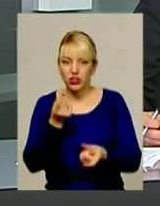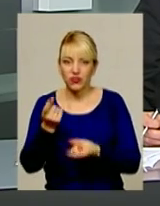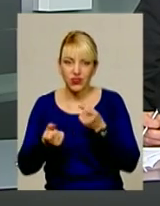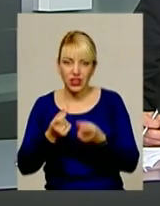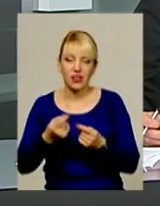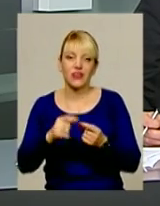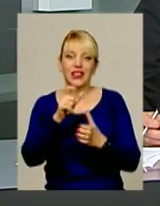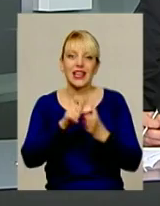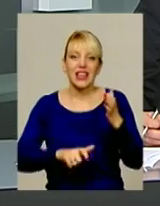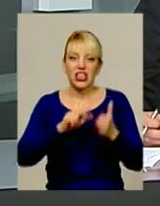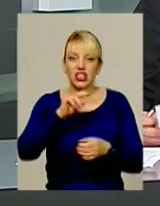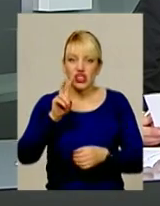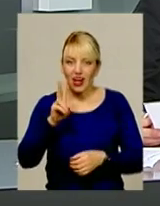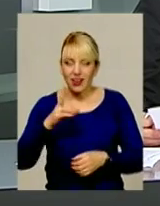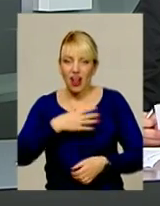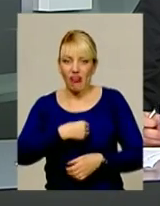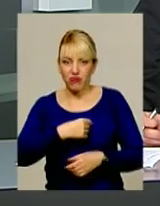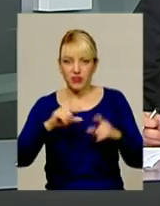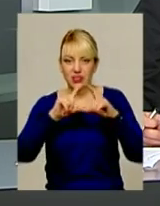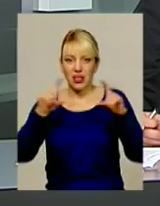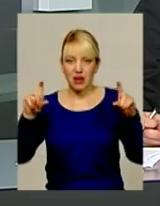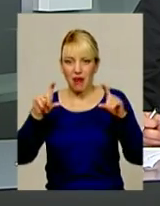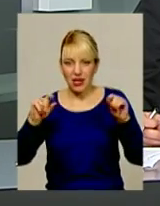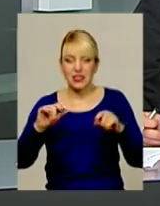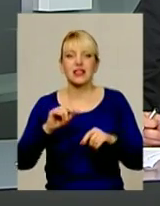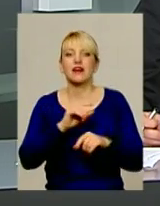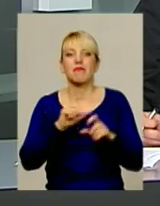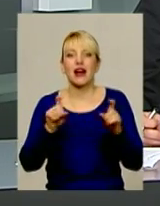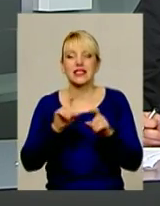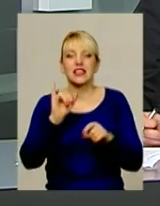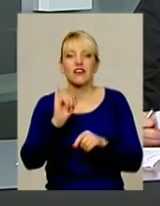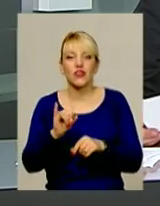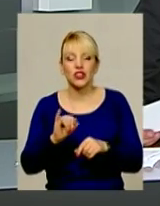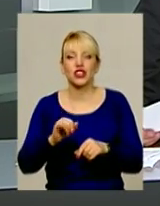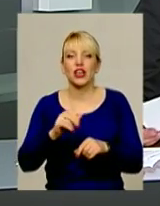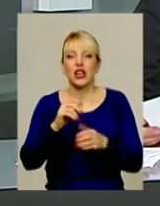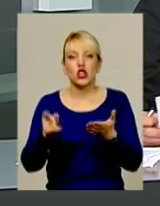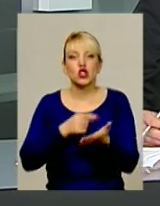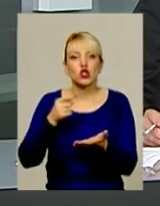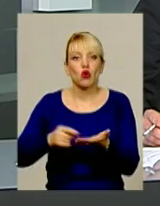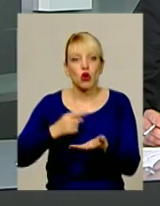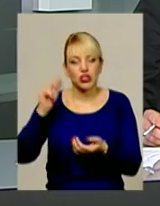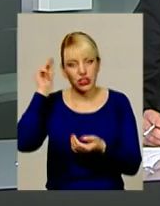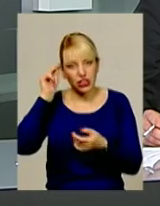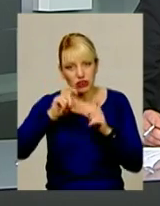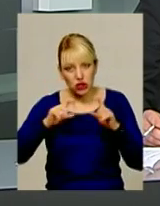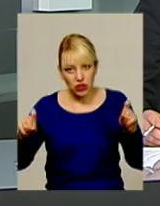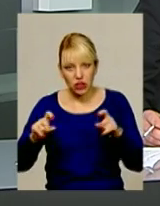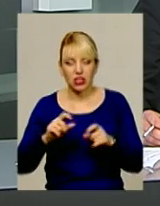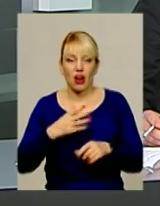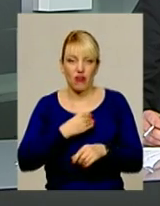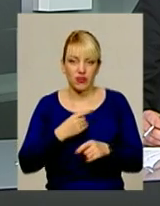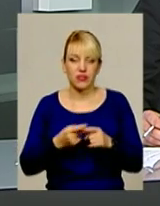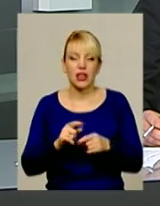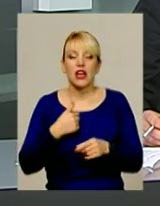магазинів та учнівські зошити. Та закликали екологів і правоохоронців розібратися, хто незаконно забруднює тутешню територію.